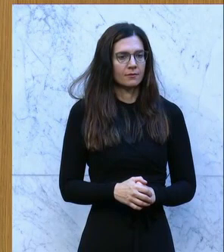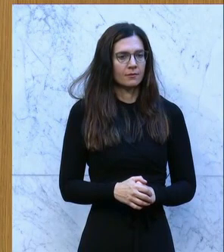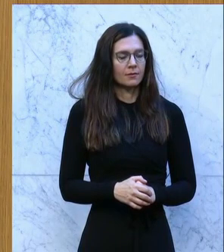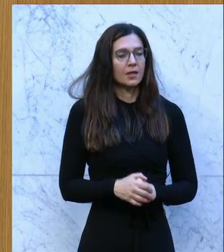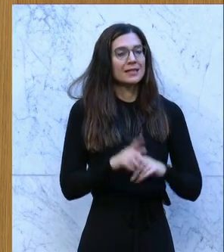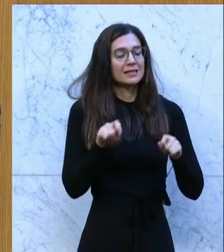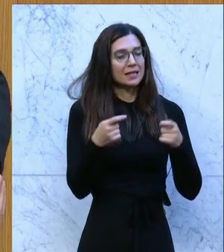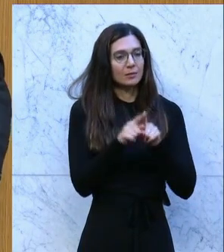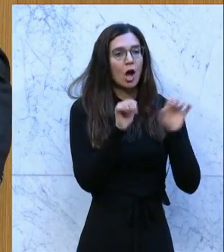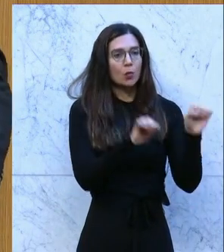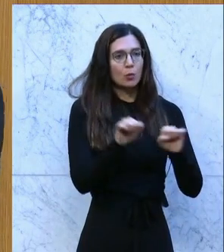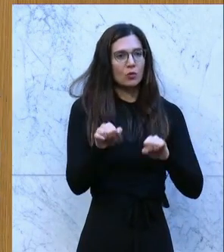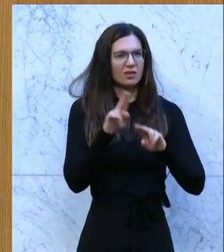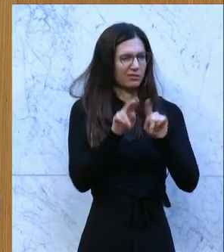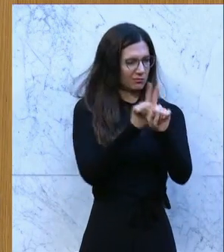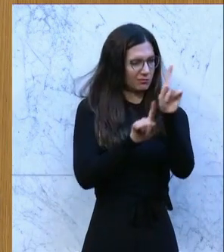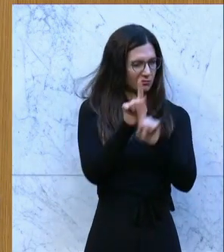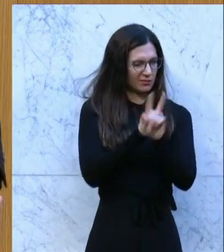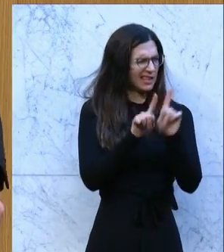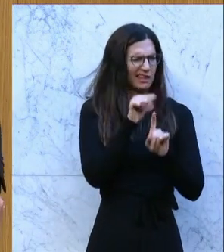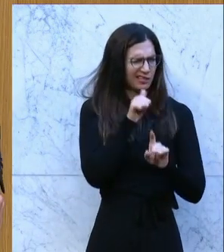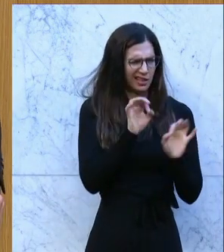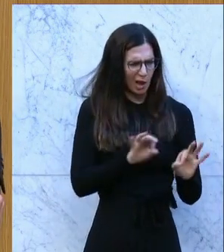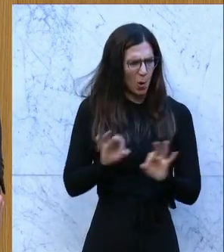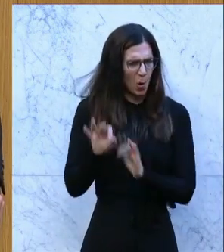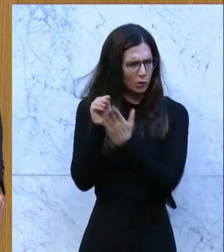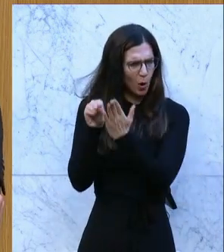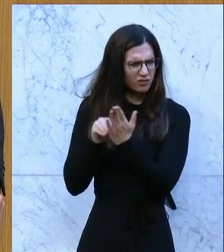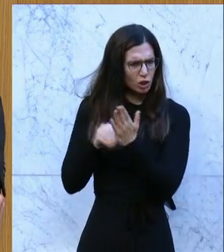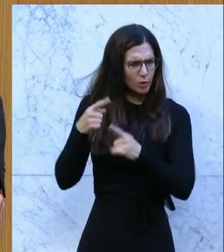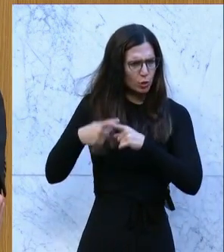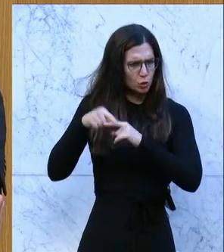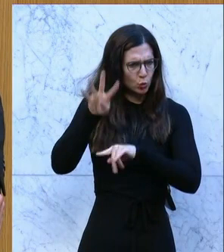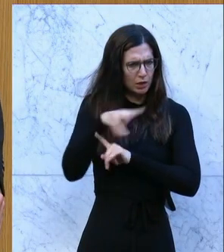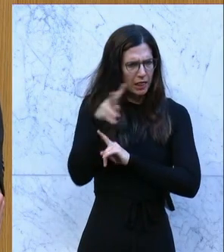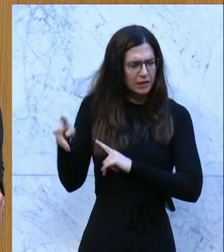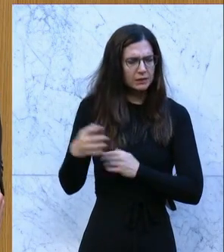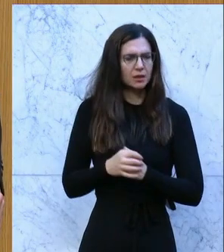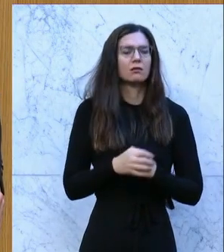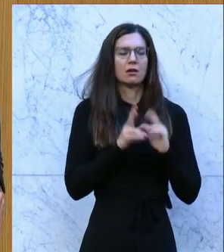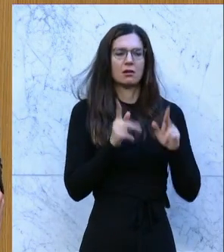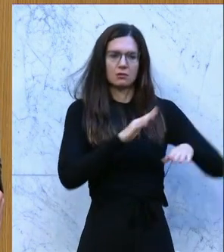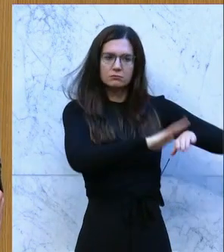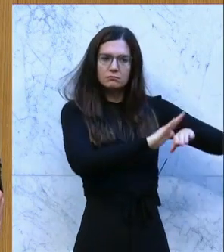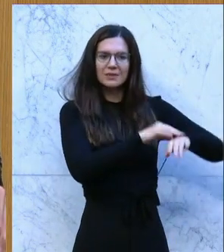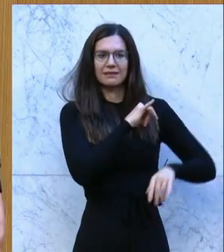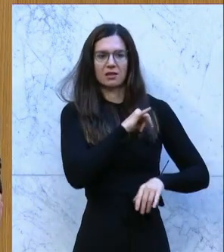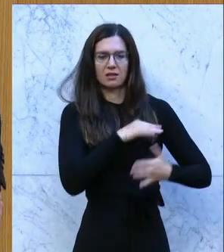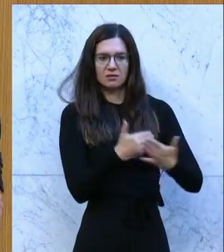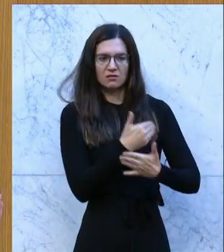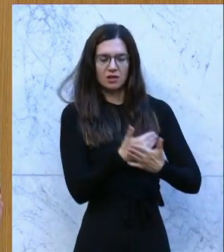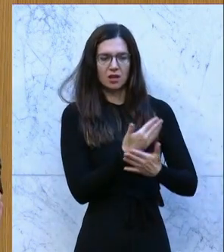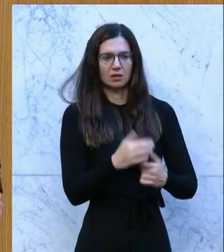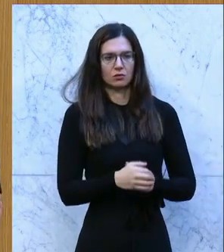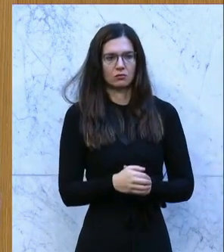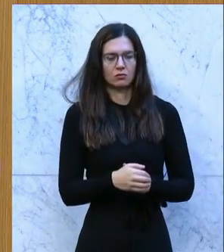auch die Möglichkeit, wenn der Verdacht besteht, dass es nicht funktioniert, sich an die Interessenvertretungen zu wenden. Wir